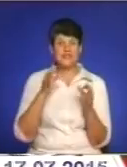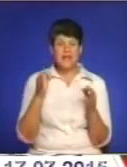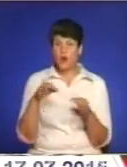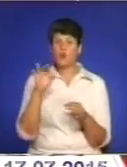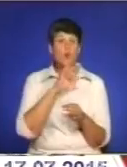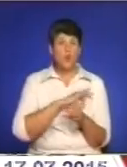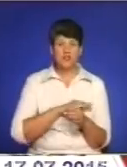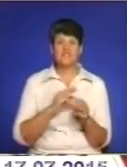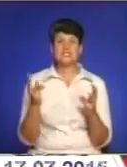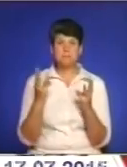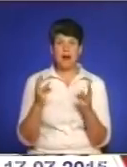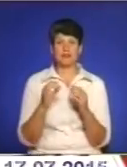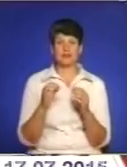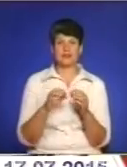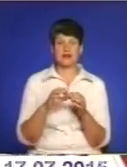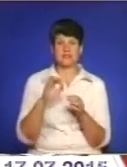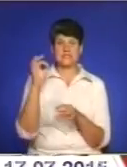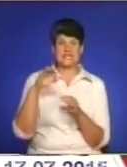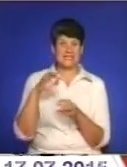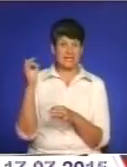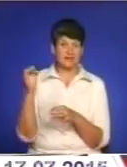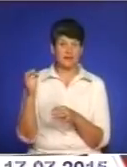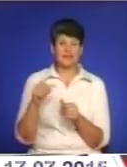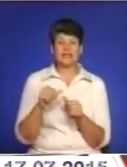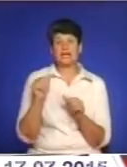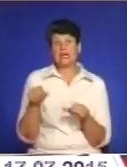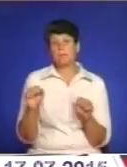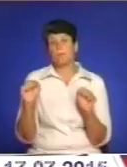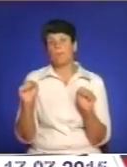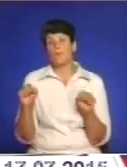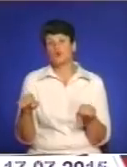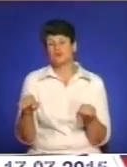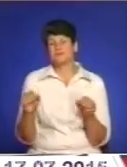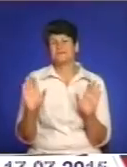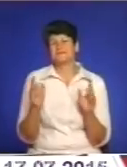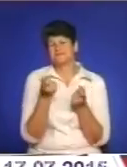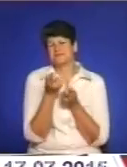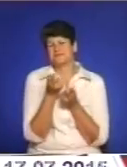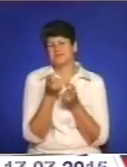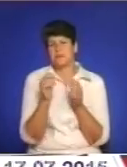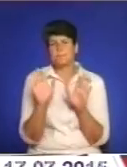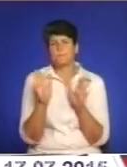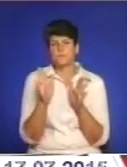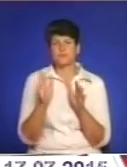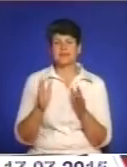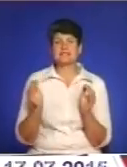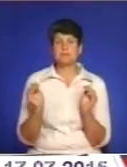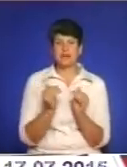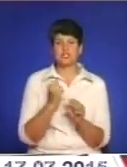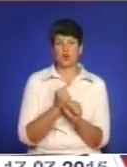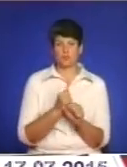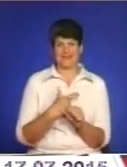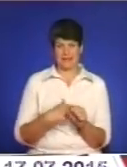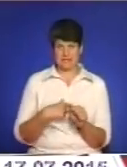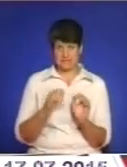спалення стерні, крім, можливо, одномоментного маленького зменшення робіт для себе,